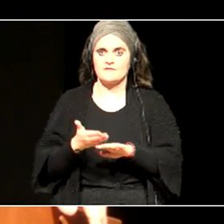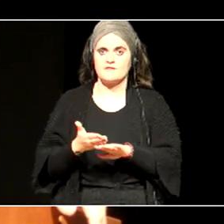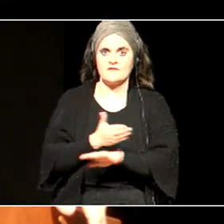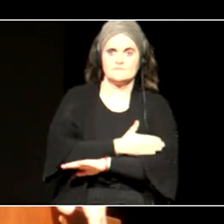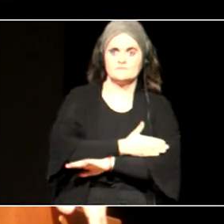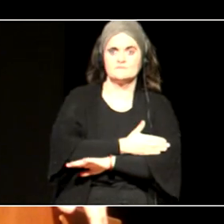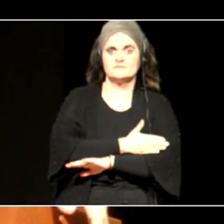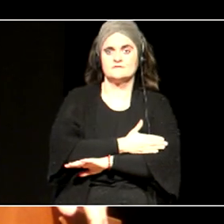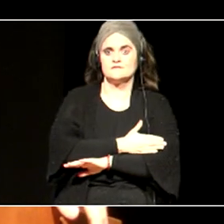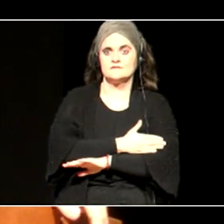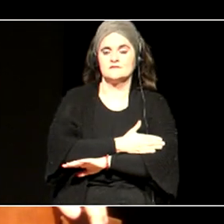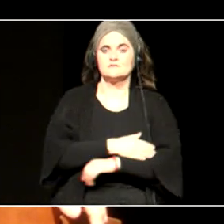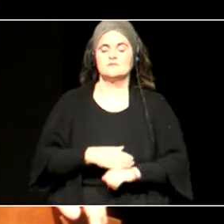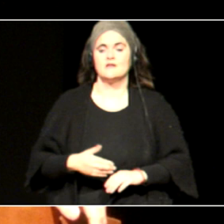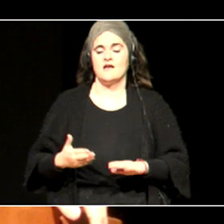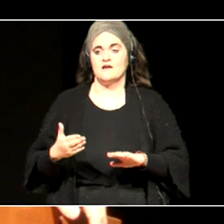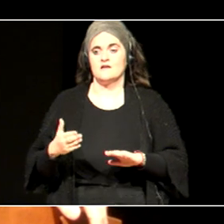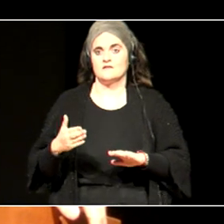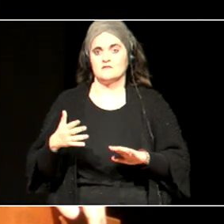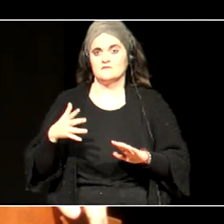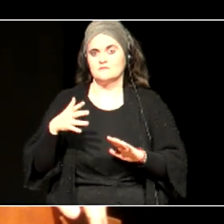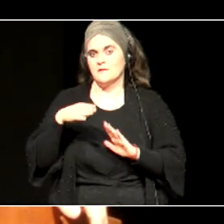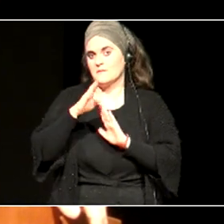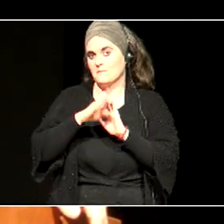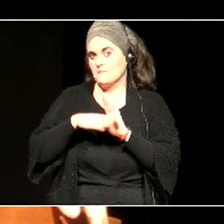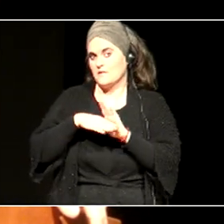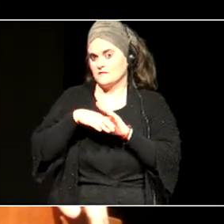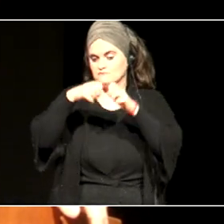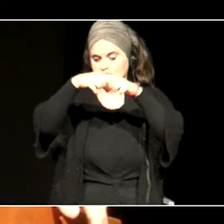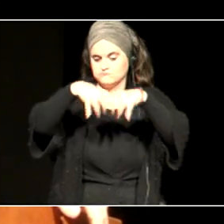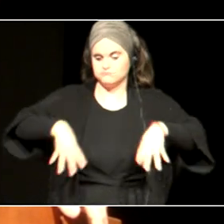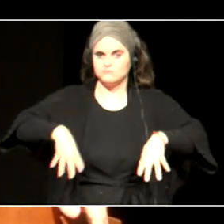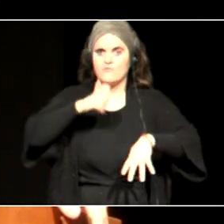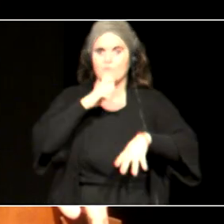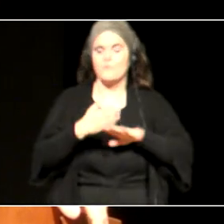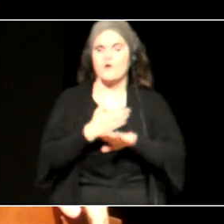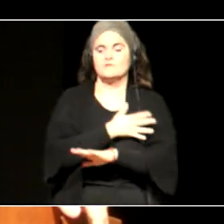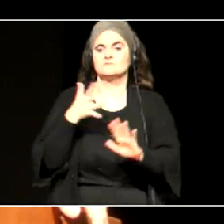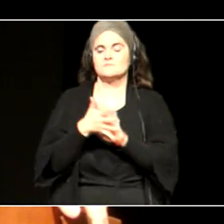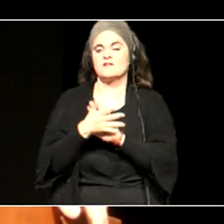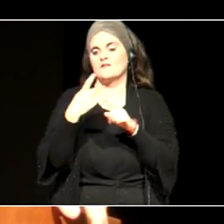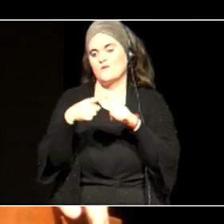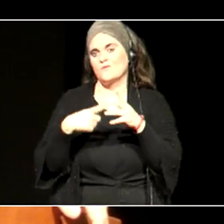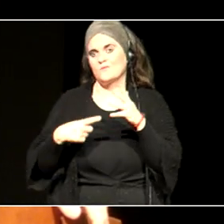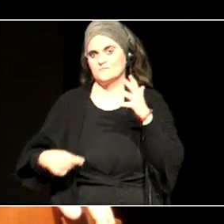es, planaren egitura horren inguruan komentatzen, gauzabatzuk adieraztea.